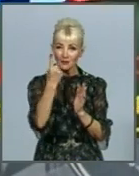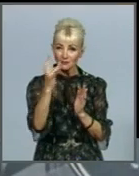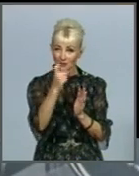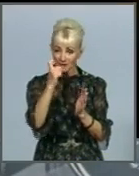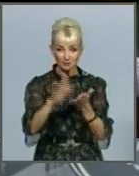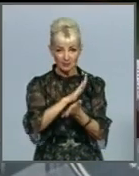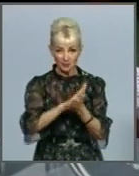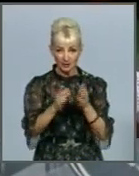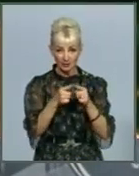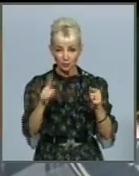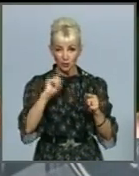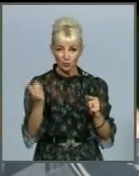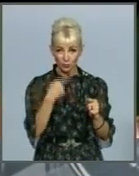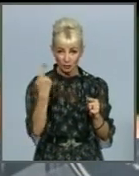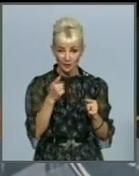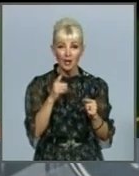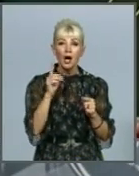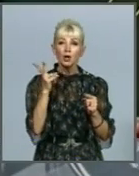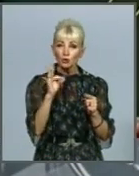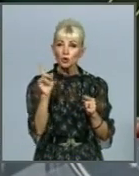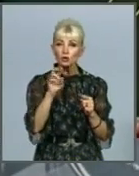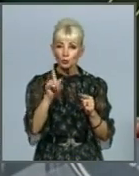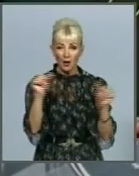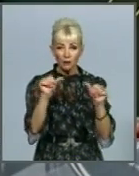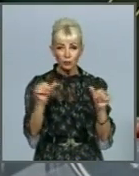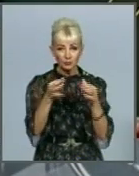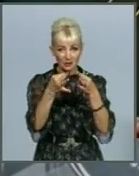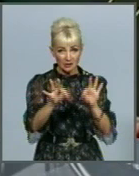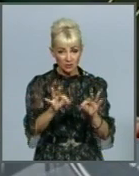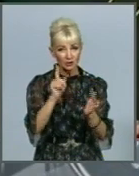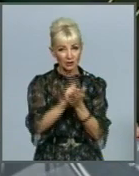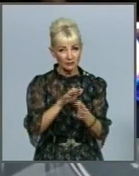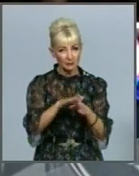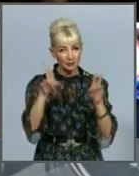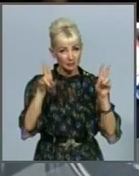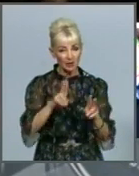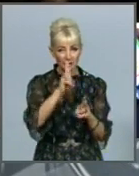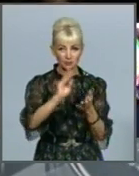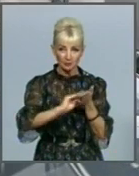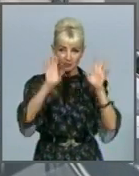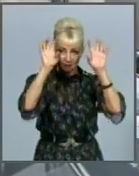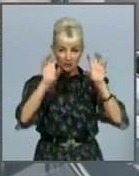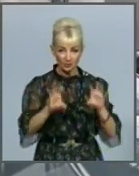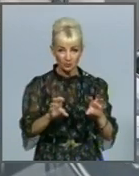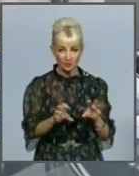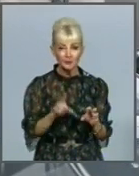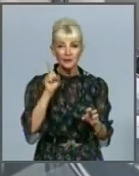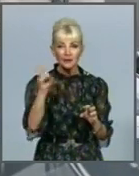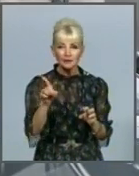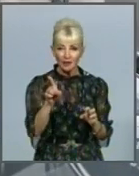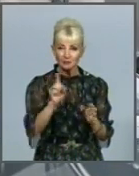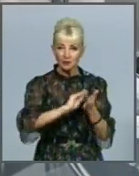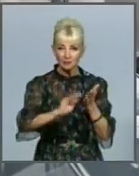року. Проте заклади, аби все ж оформити дозволи, мають дотримуватися певних правил, що прописані в законі. Там визначені і